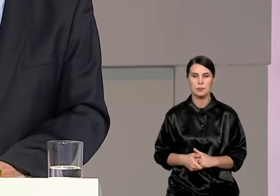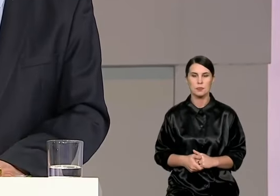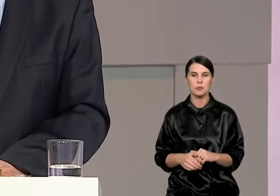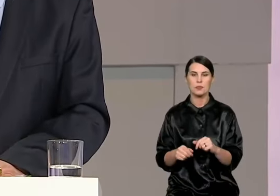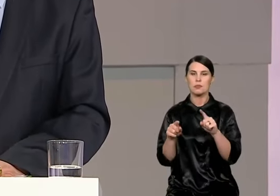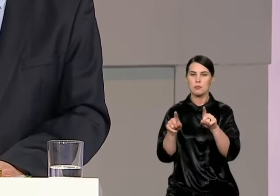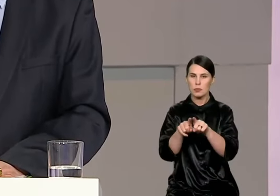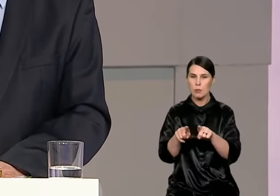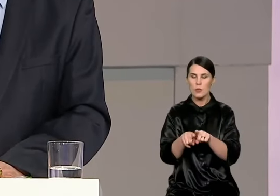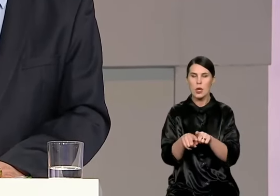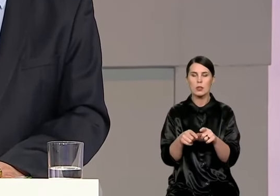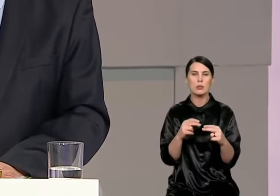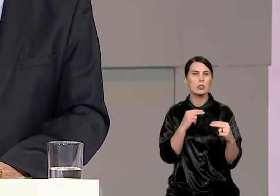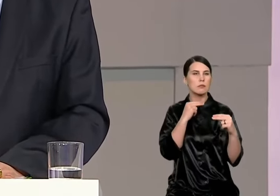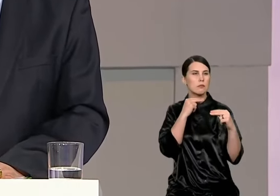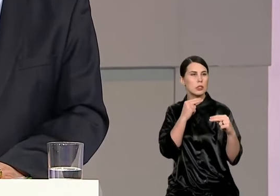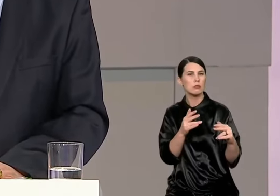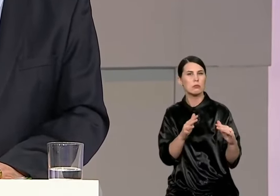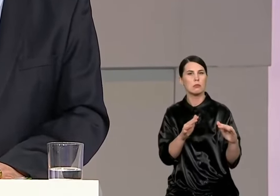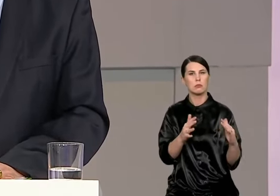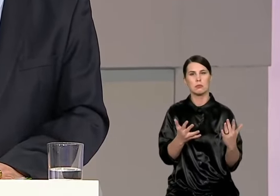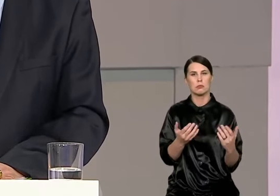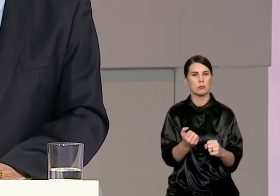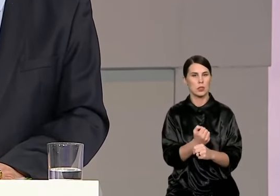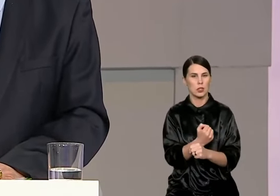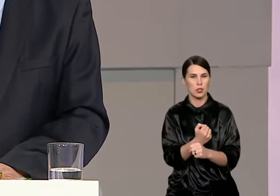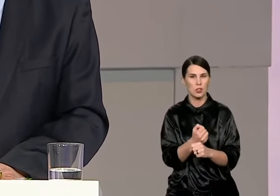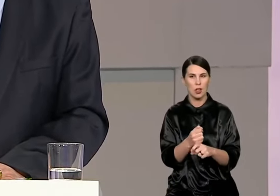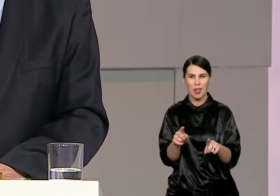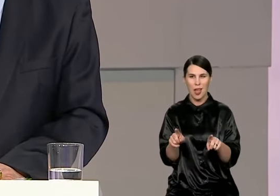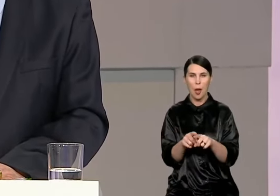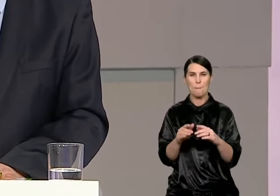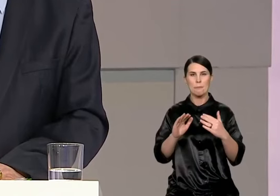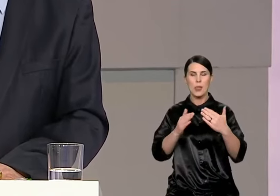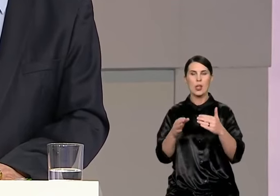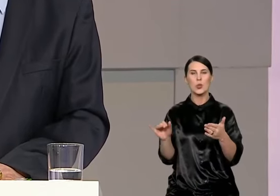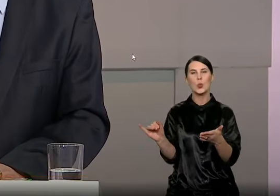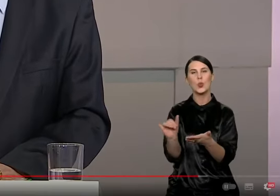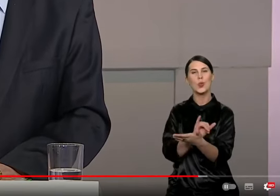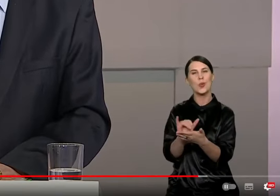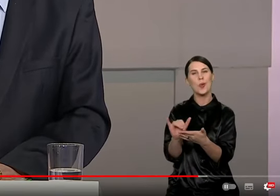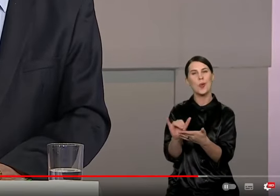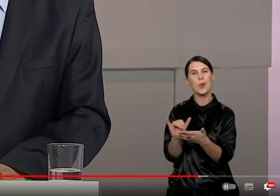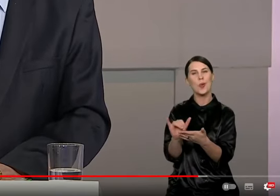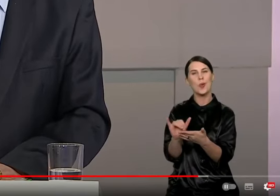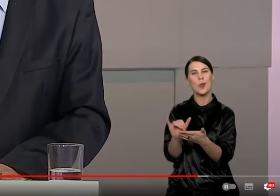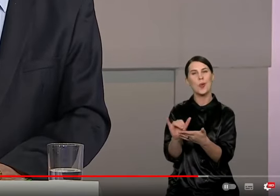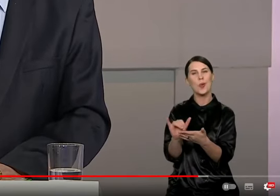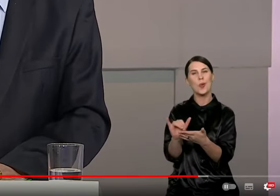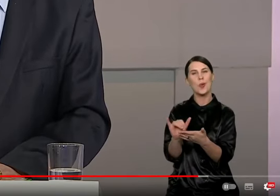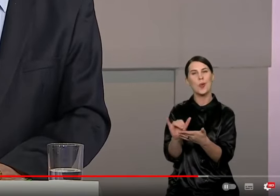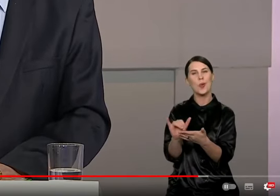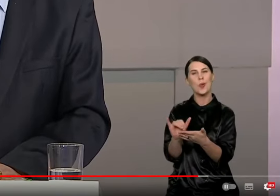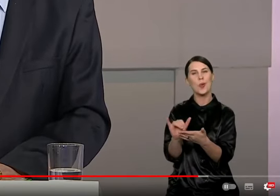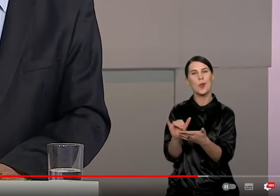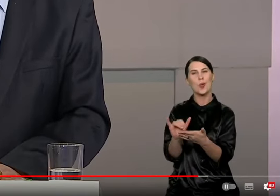ne į miesto tankinimą, tam, kad nepadaryti iš jo New Yorko ar konos panašaus. Bet tai